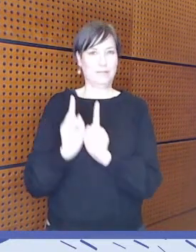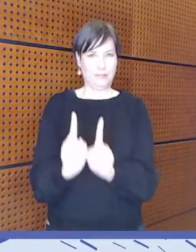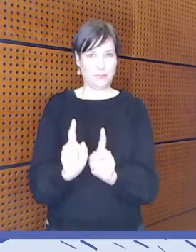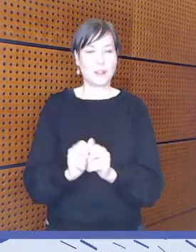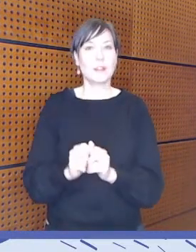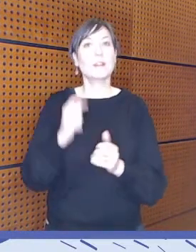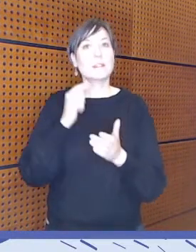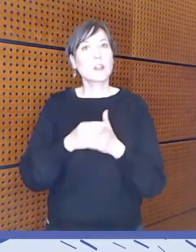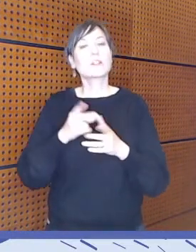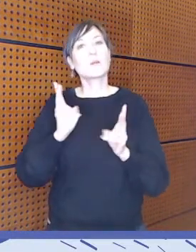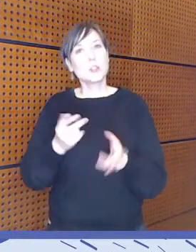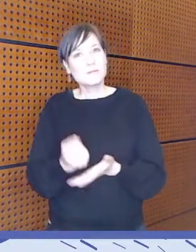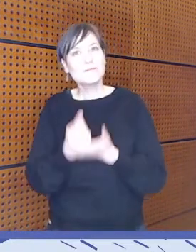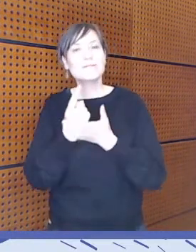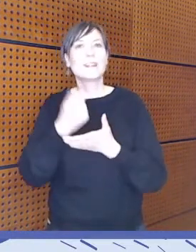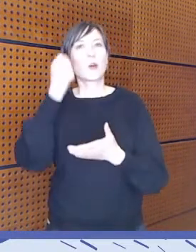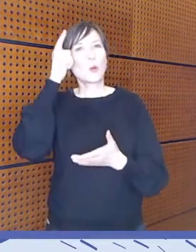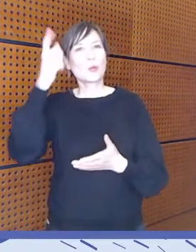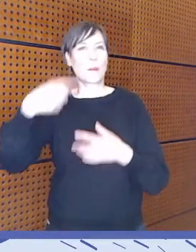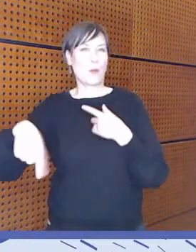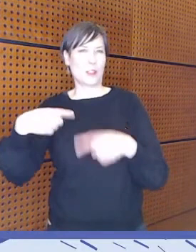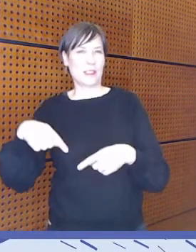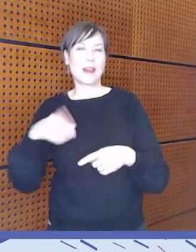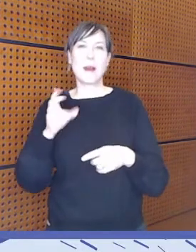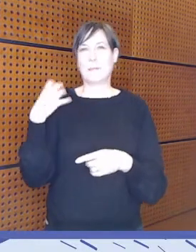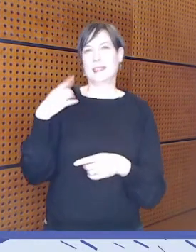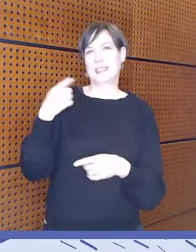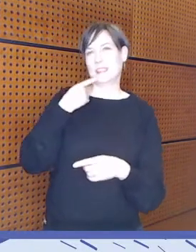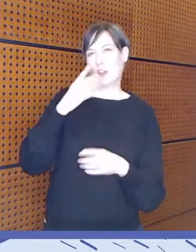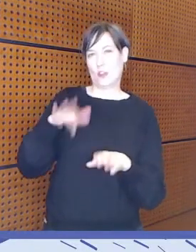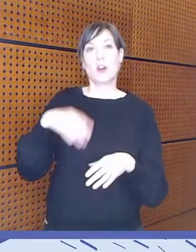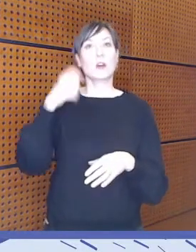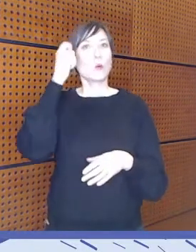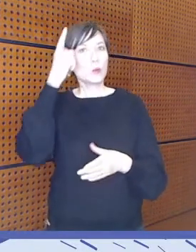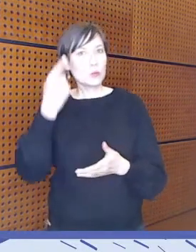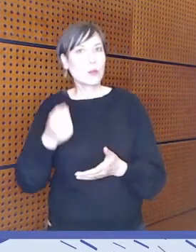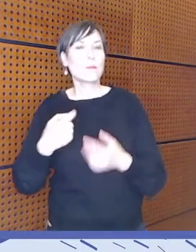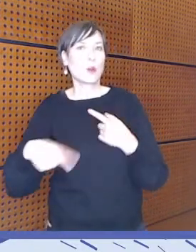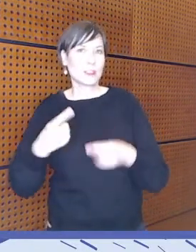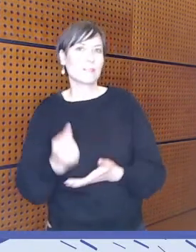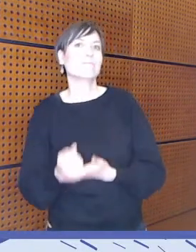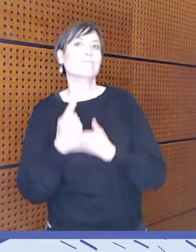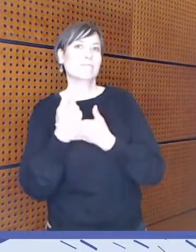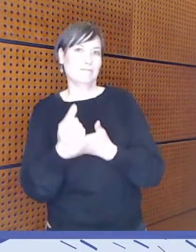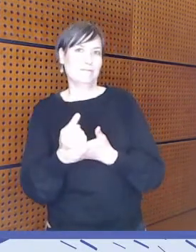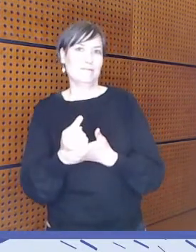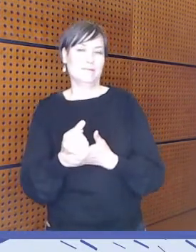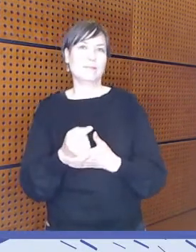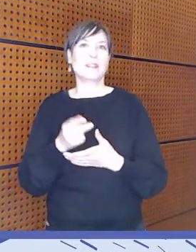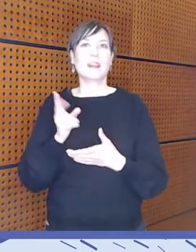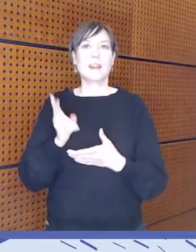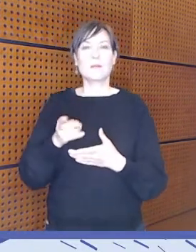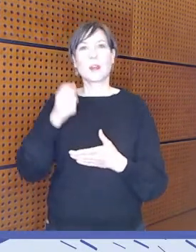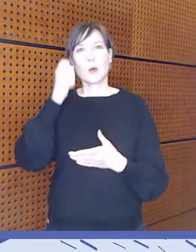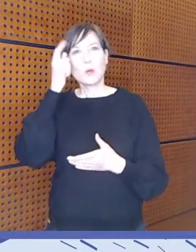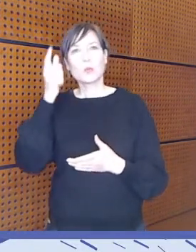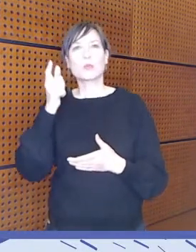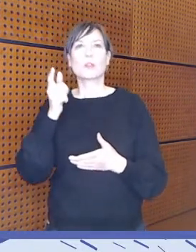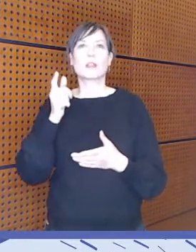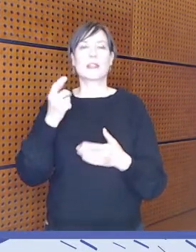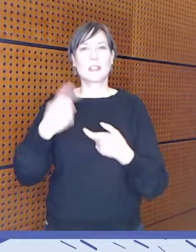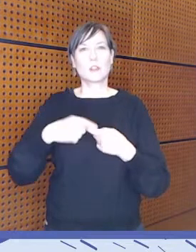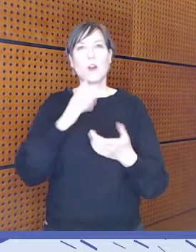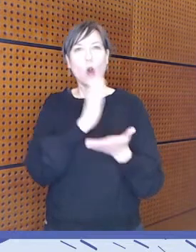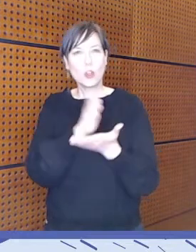kulttuuripoliittinen, vähän niin kuin ministerikin tuossa sitä avasi. Siellähän tämä teema on myös hyvin vahvasti mukana, erityisesti siltä kulttuuristen oikeuksien ja